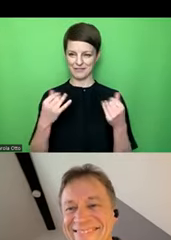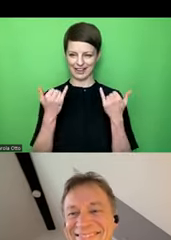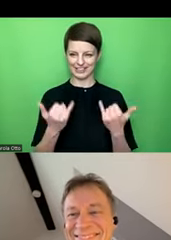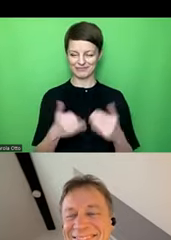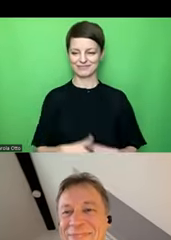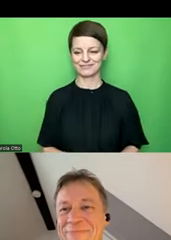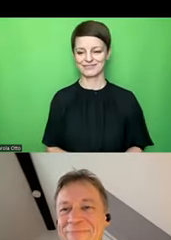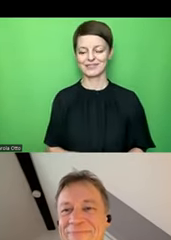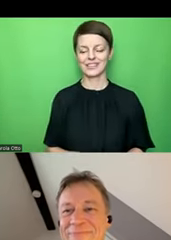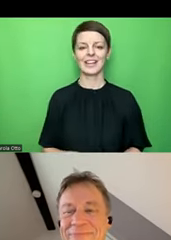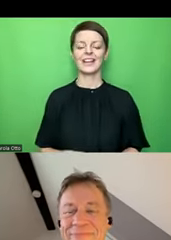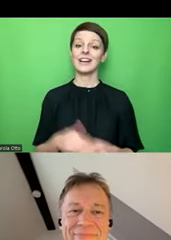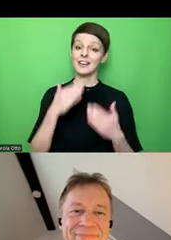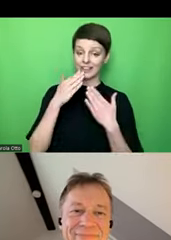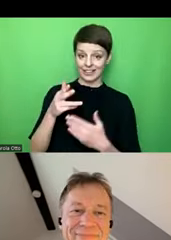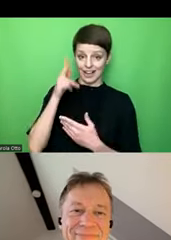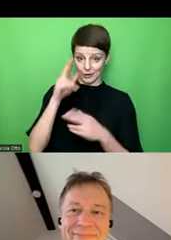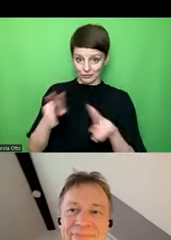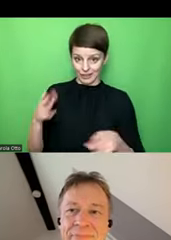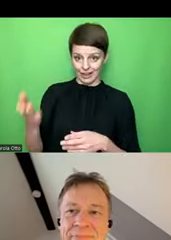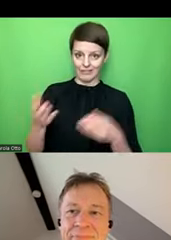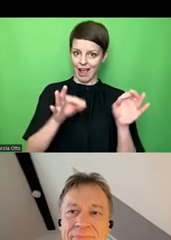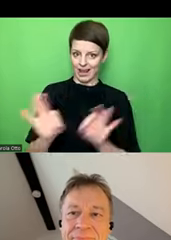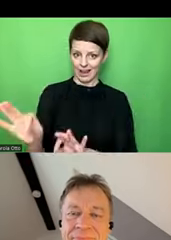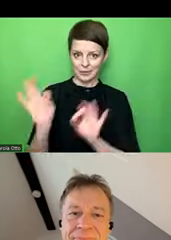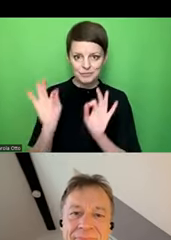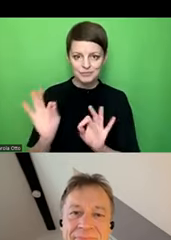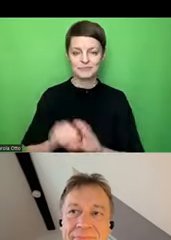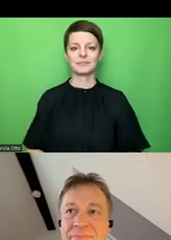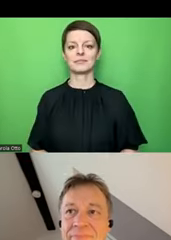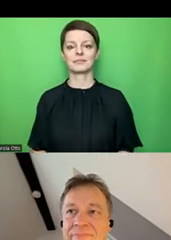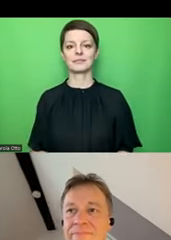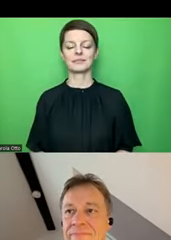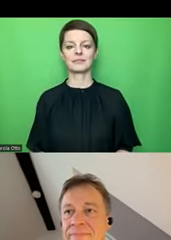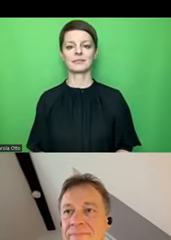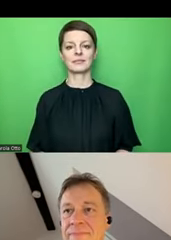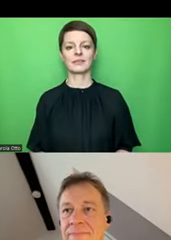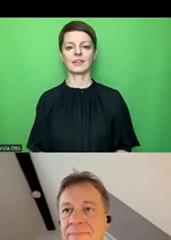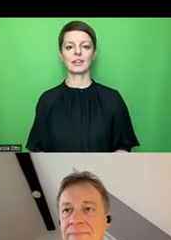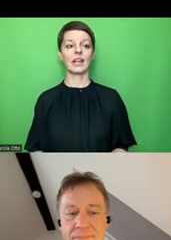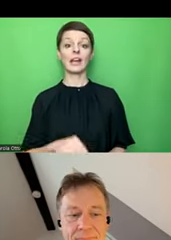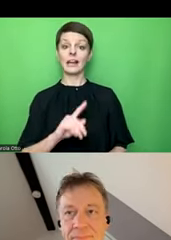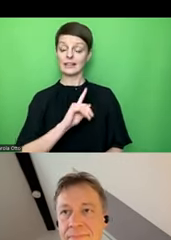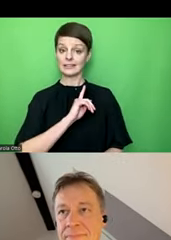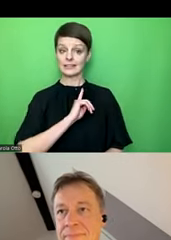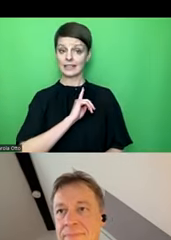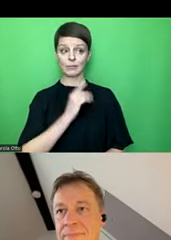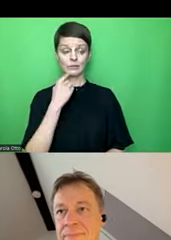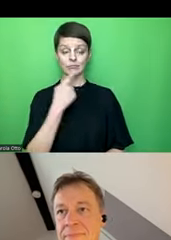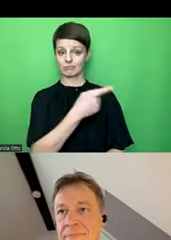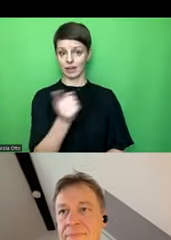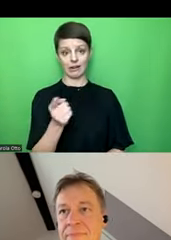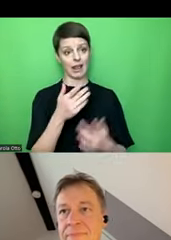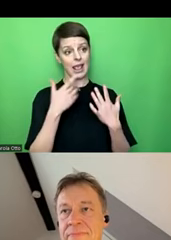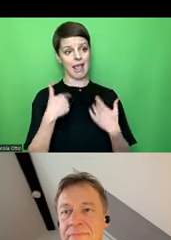Vielen Dank, Gottfried, für die einleitenden Worte zunächst erst mal. Auch von meiner Seite her möchte ich Sie natürlich alle